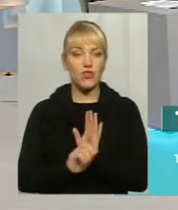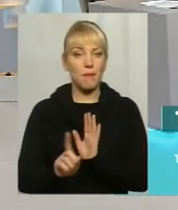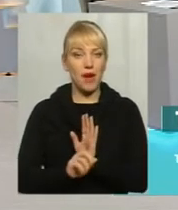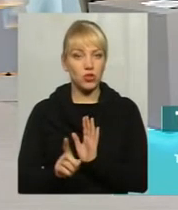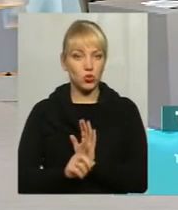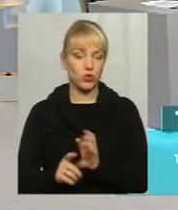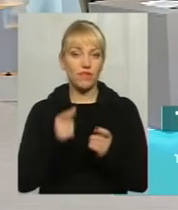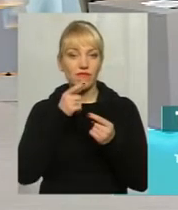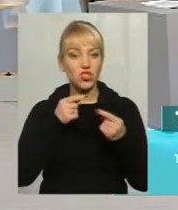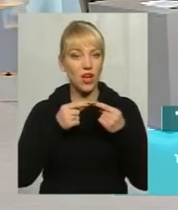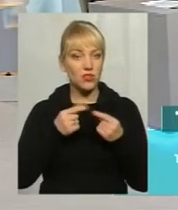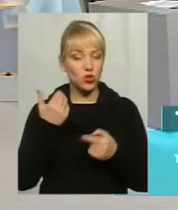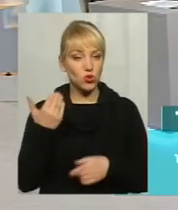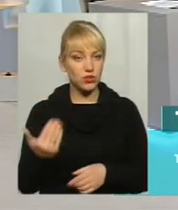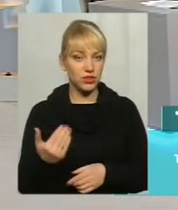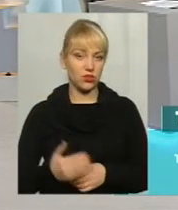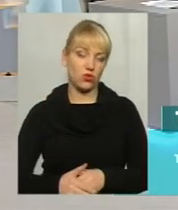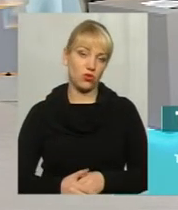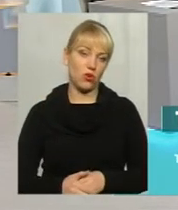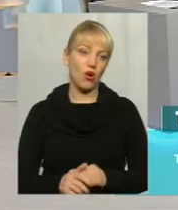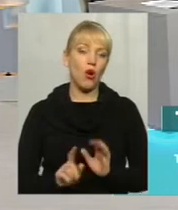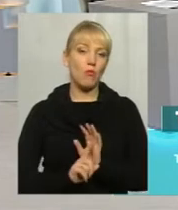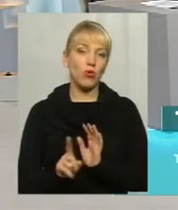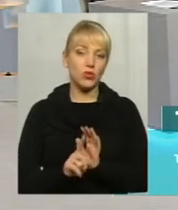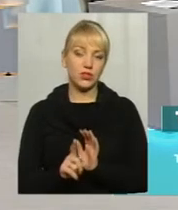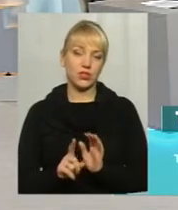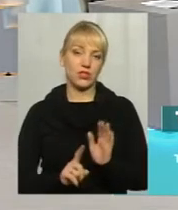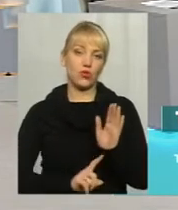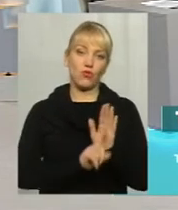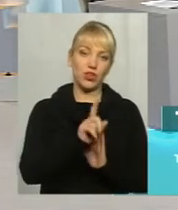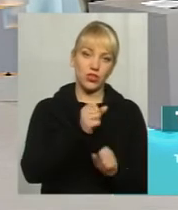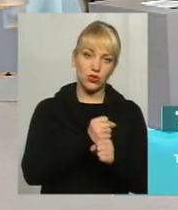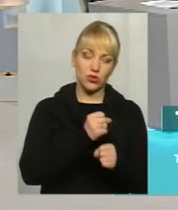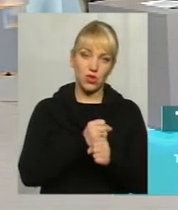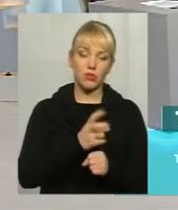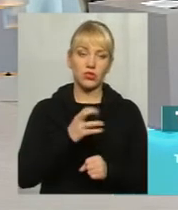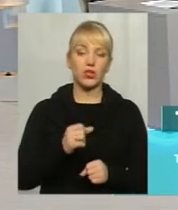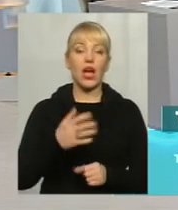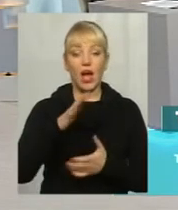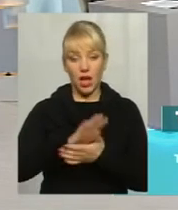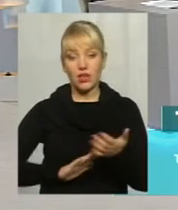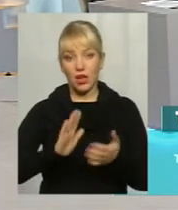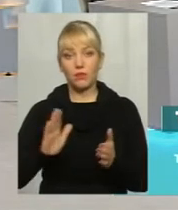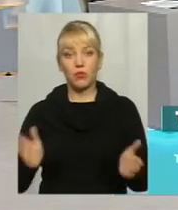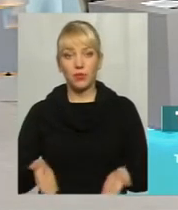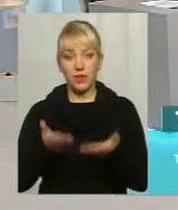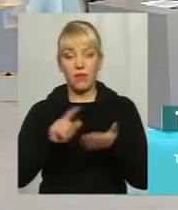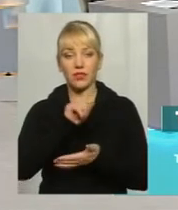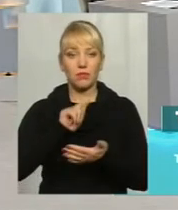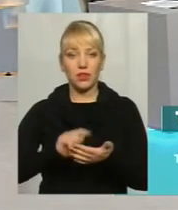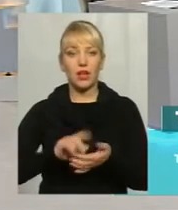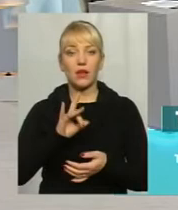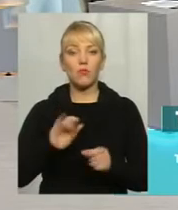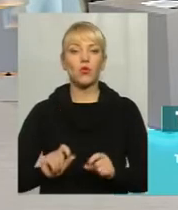вчасного їхнього доїзду, виїзду до маршрути. А так, десь ви запитнімаєте питання про